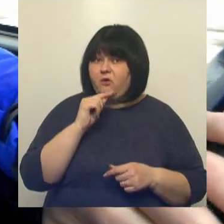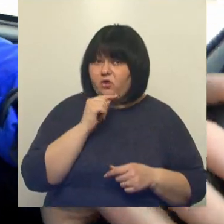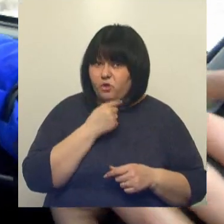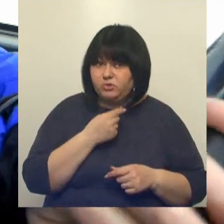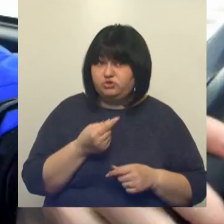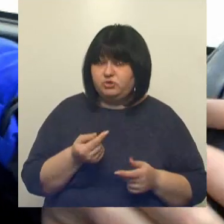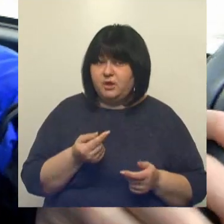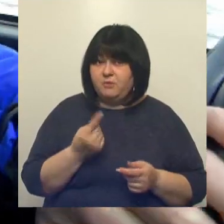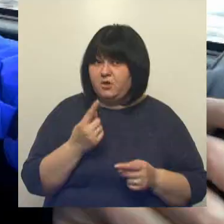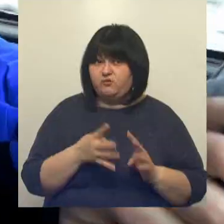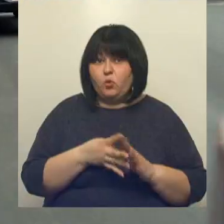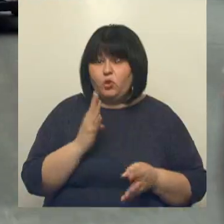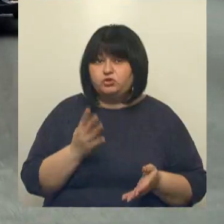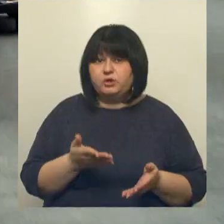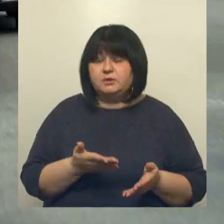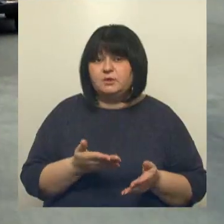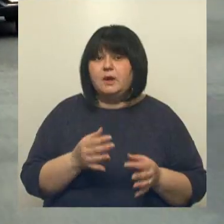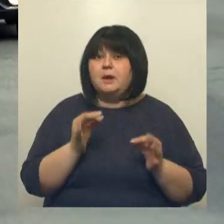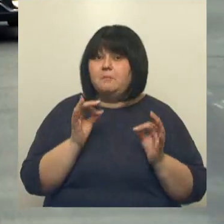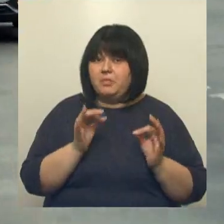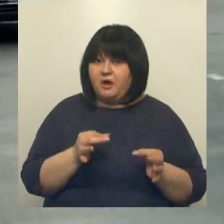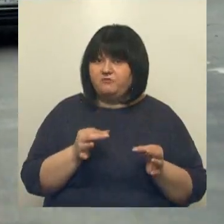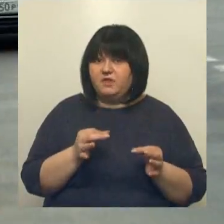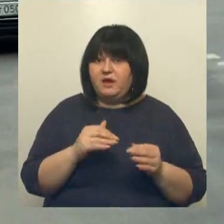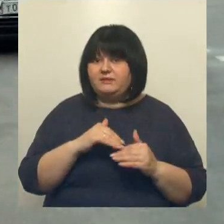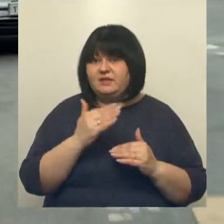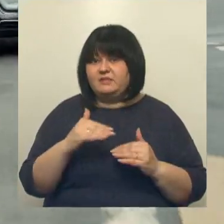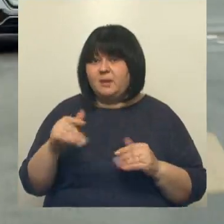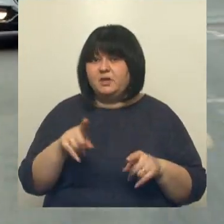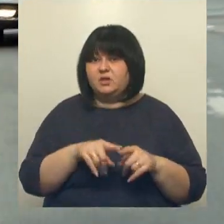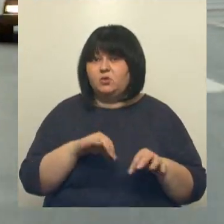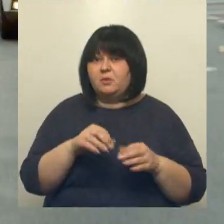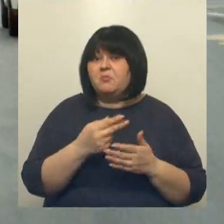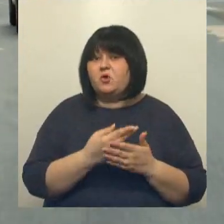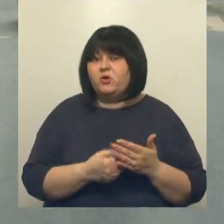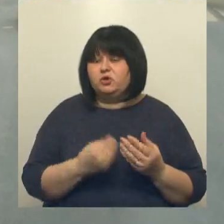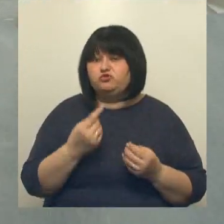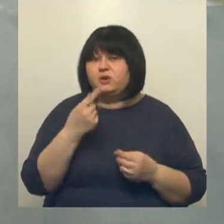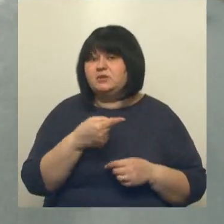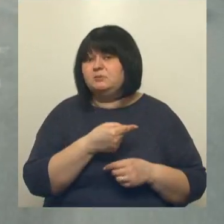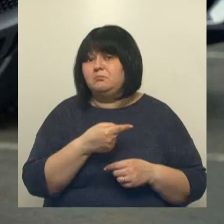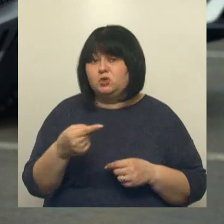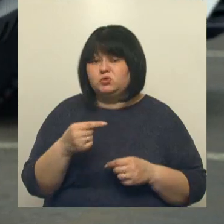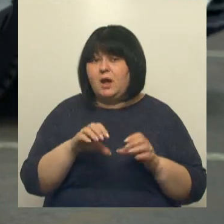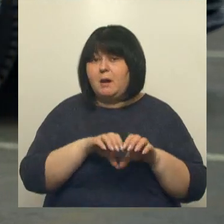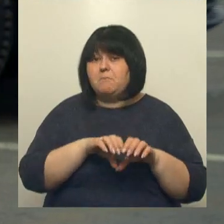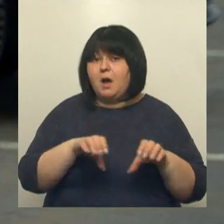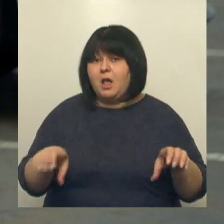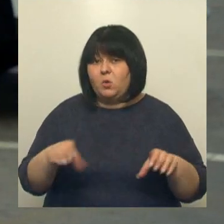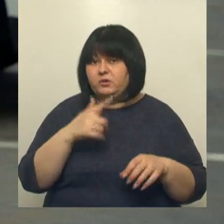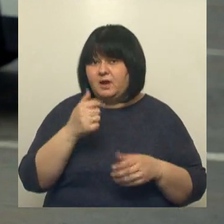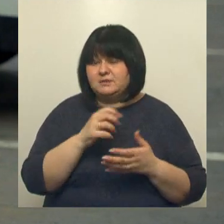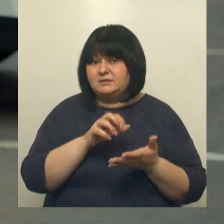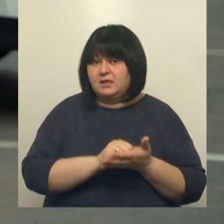в первую очередь. Правда, по динамике такой транспорт проигрывает. Еще один минус – баллон с газом занимает весь